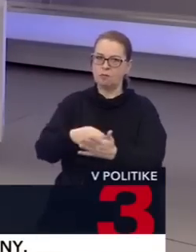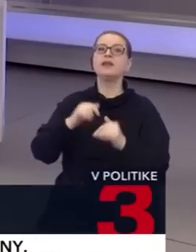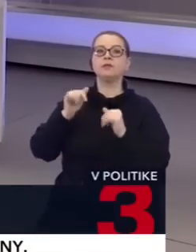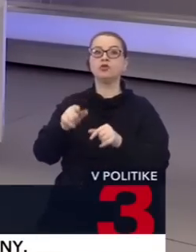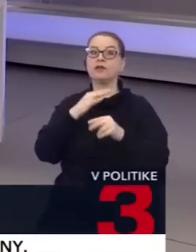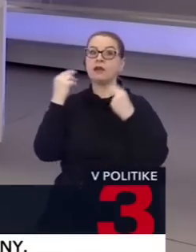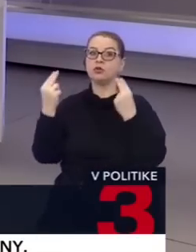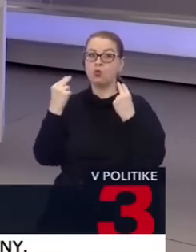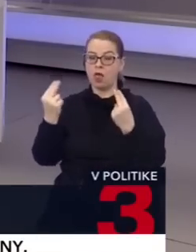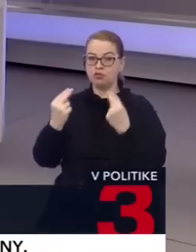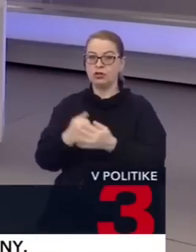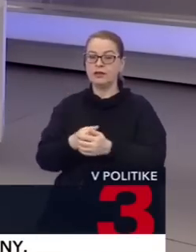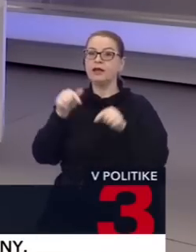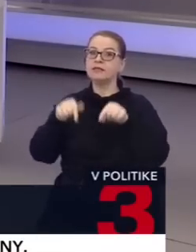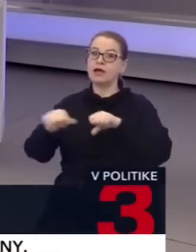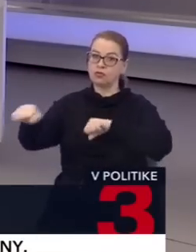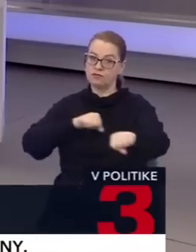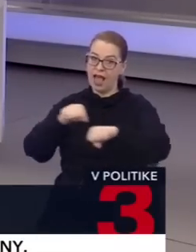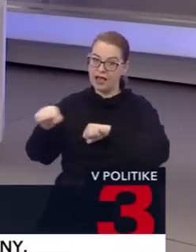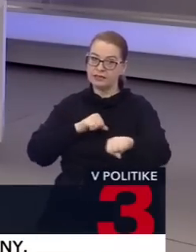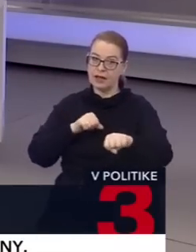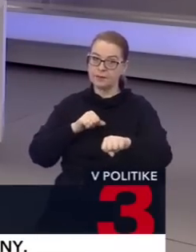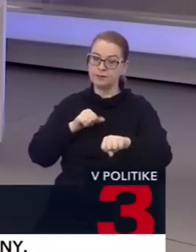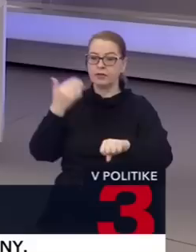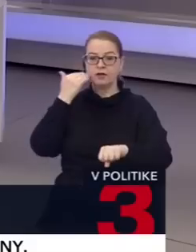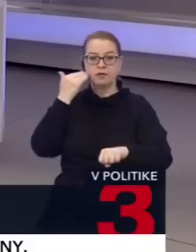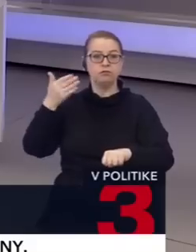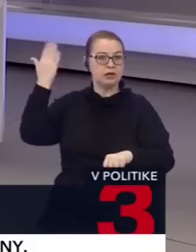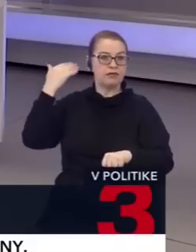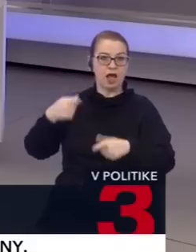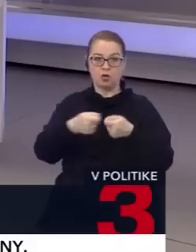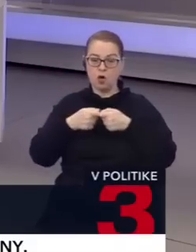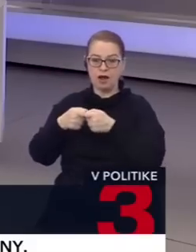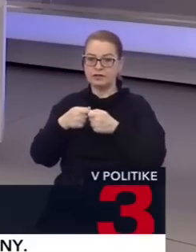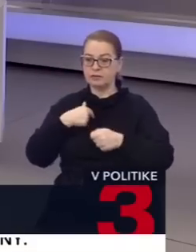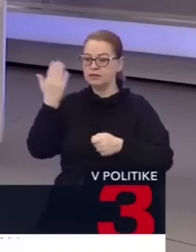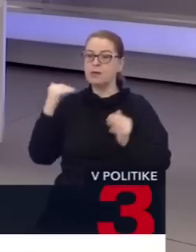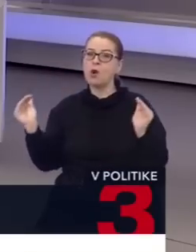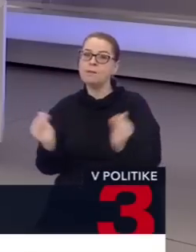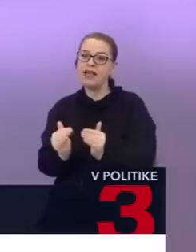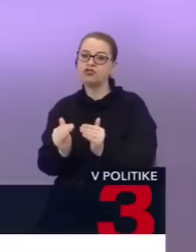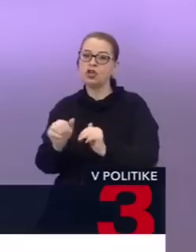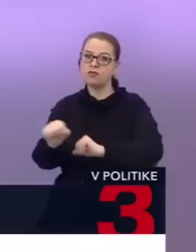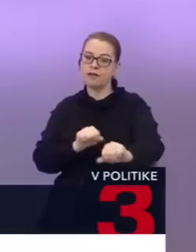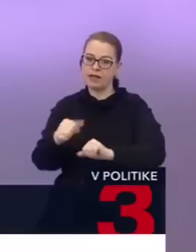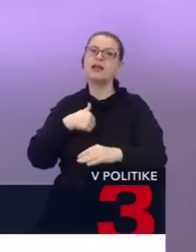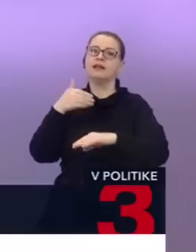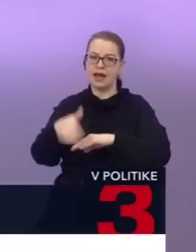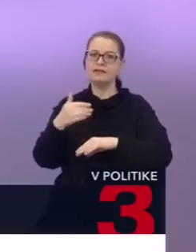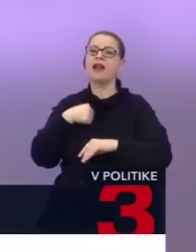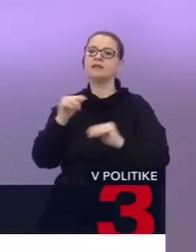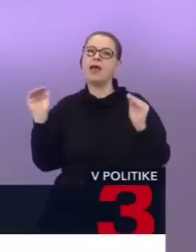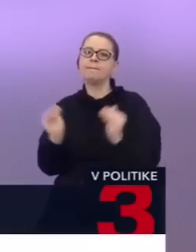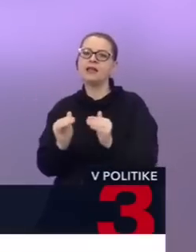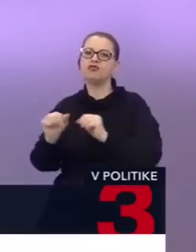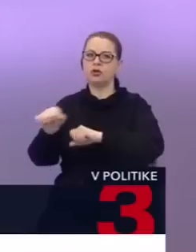A preto si myslím, že táto vláda na pôdorise bývalej koalície, keď si zoberiete, my sme boli menšinová vláda a naďalej sme menšinová vláda,